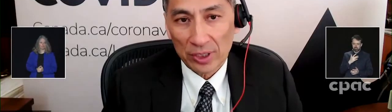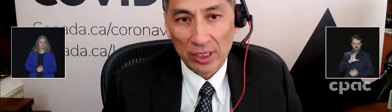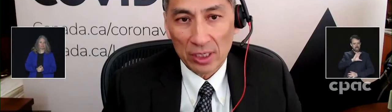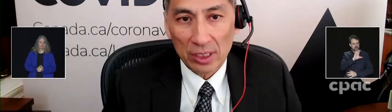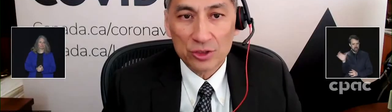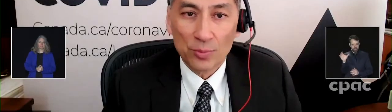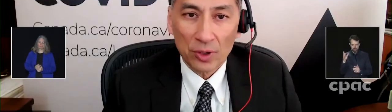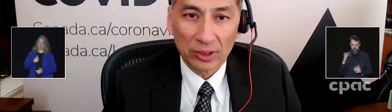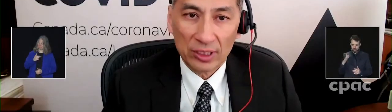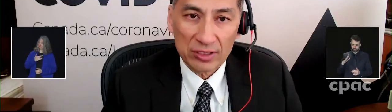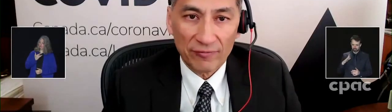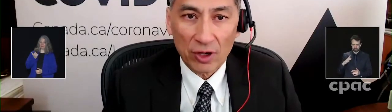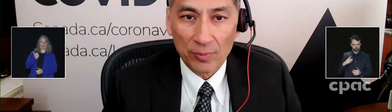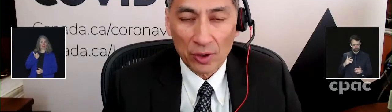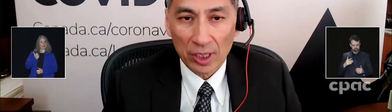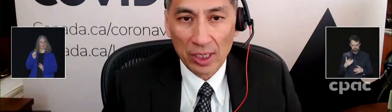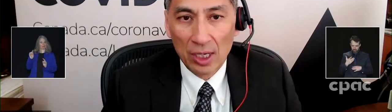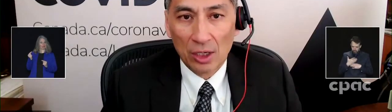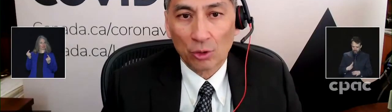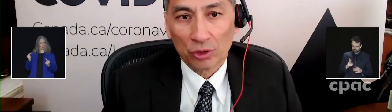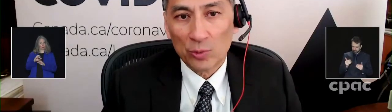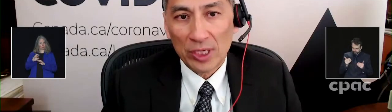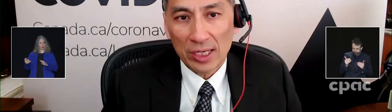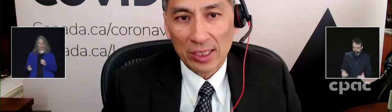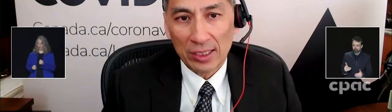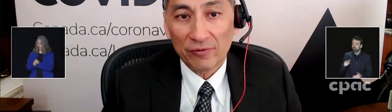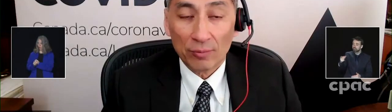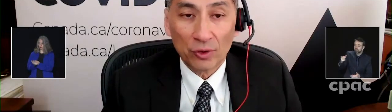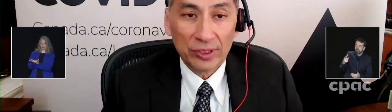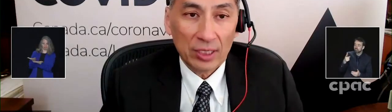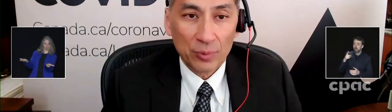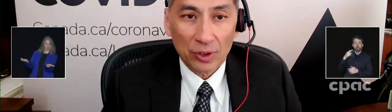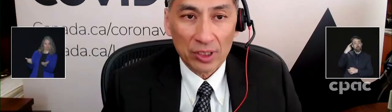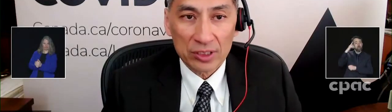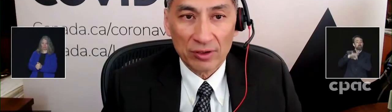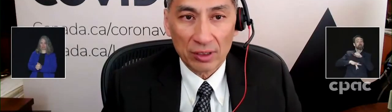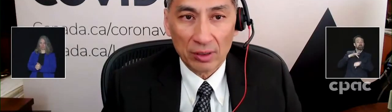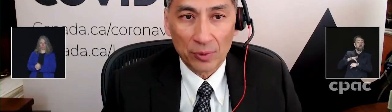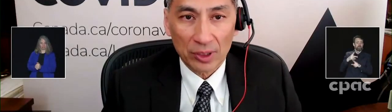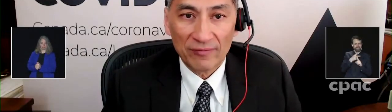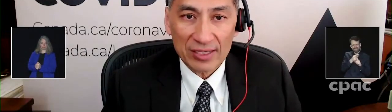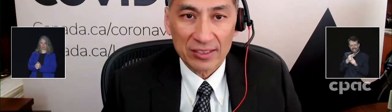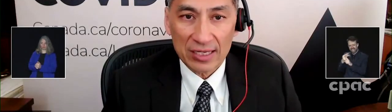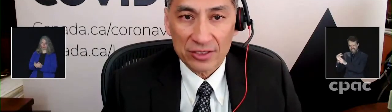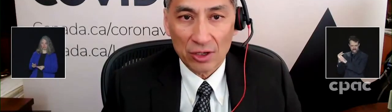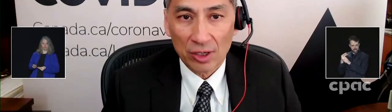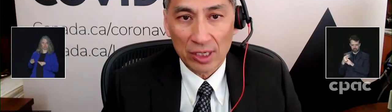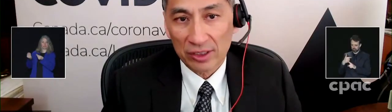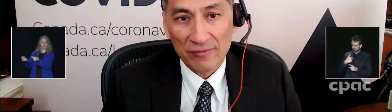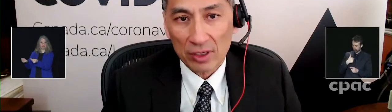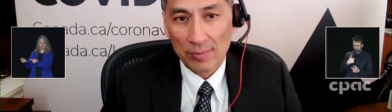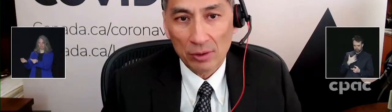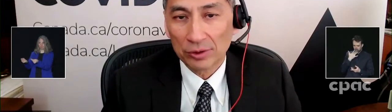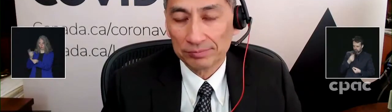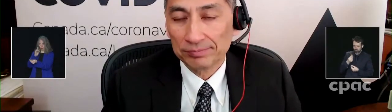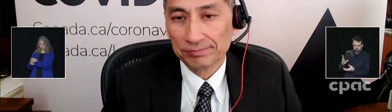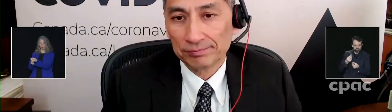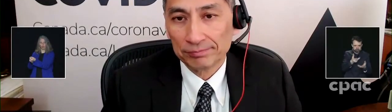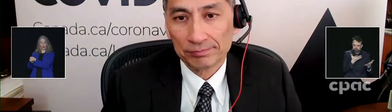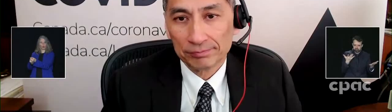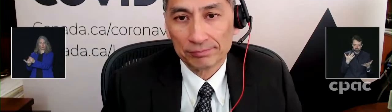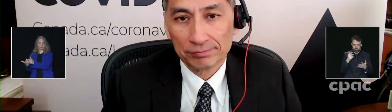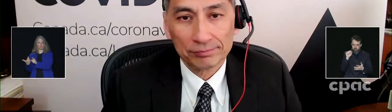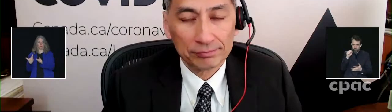est toujours prêt à supporter les efforts pour contribuer à l'effort mondial pour la vaccination à travers le monde.